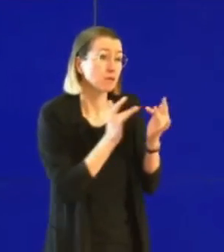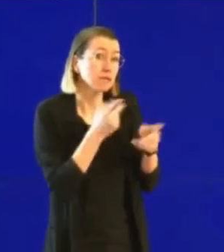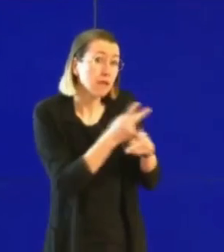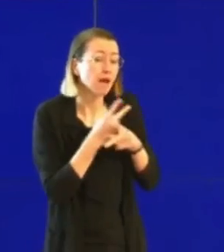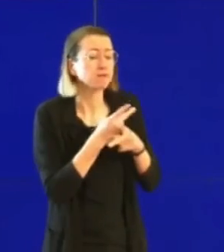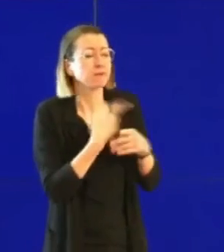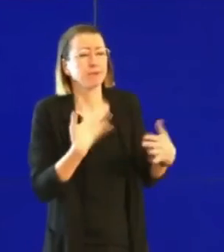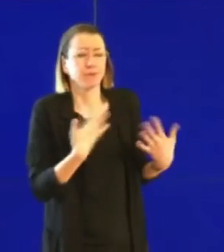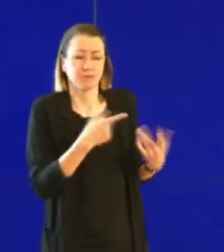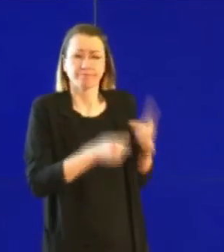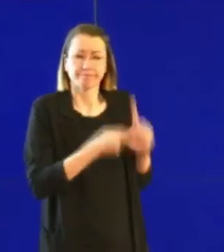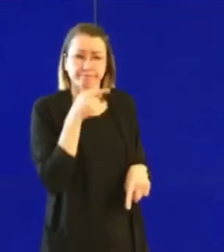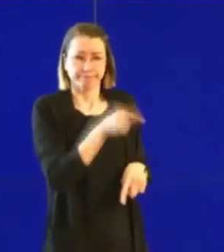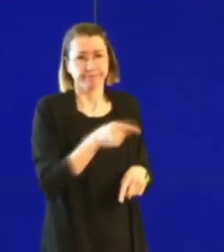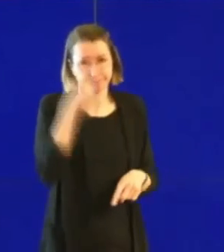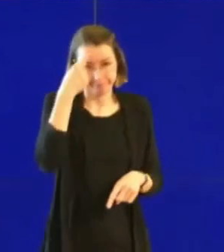Voilà.